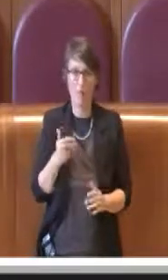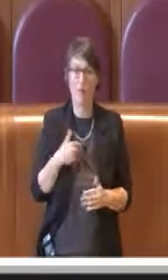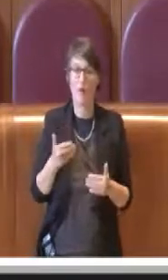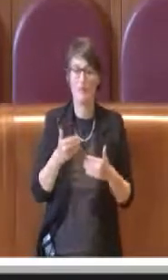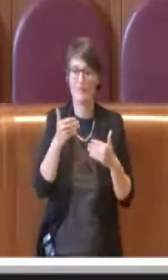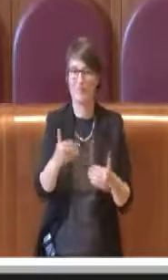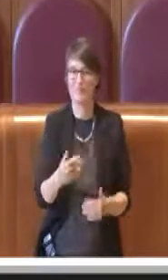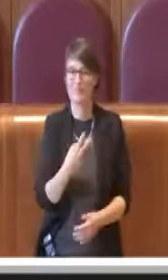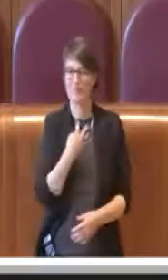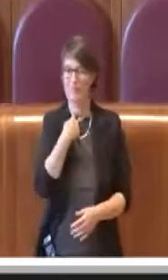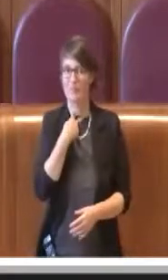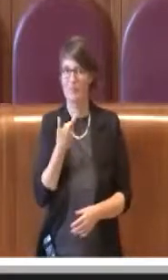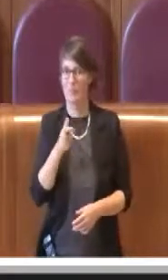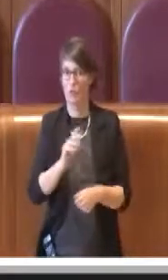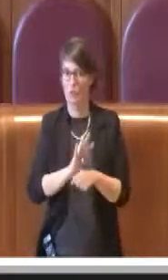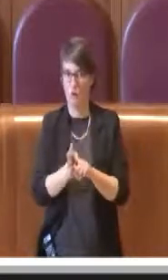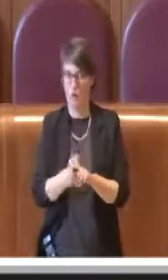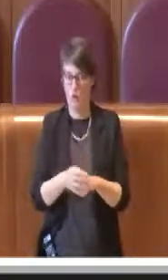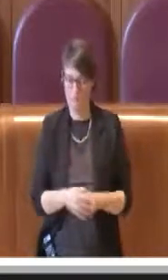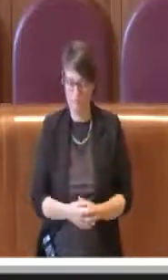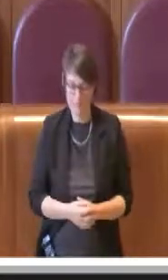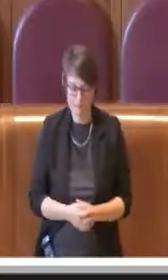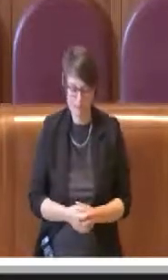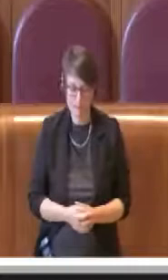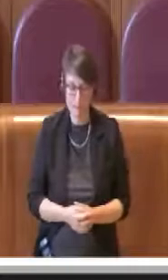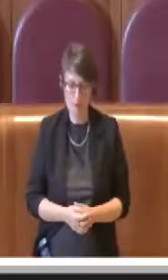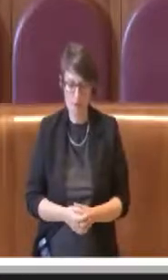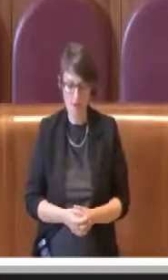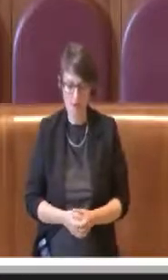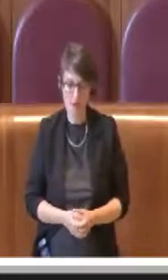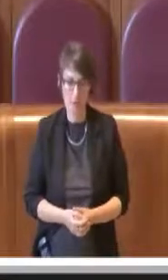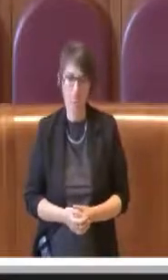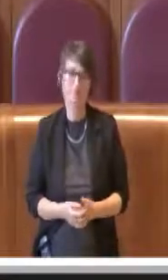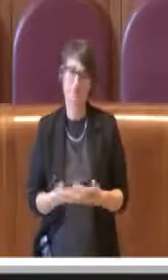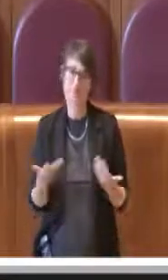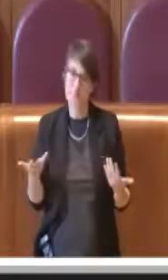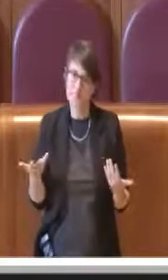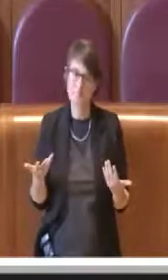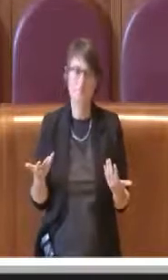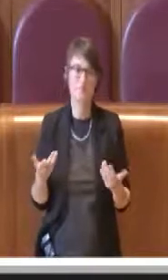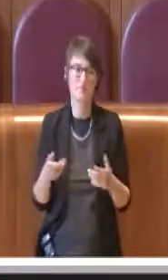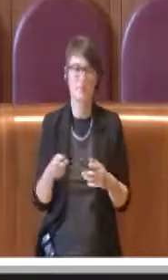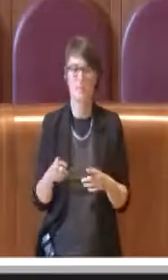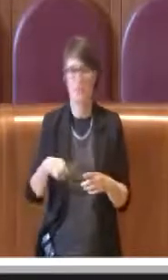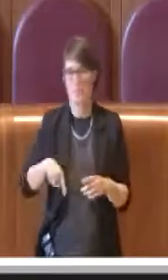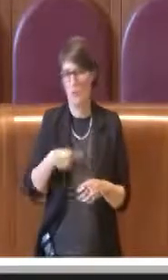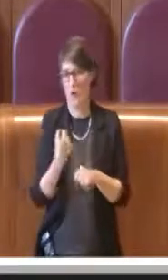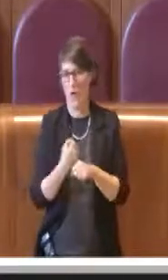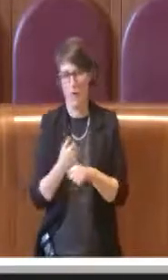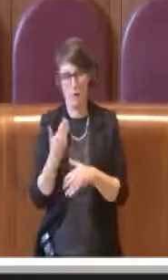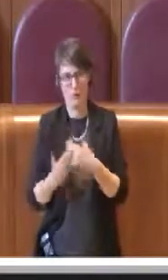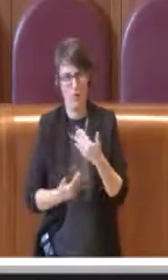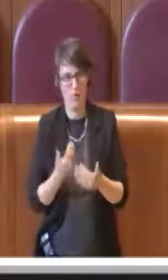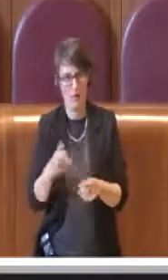disposizione per lavorare e per dare continuità alle azioni che abbiamo